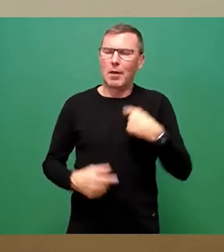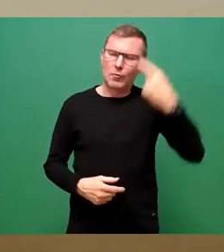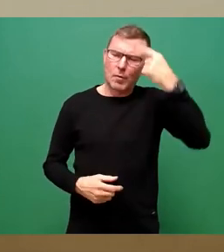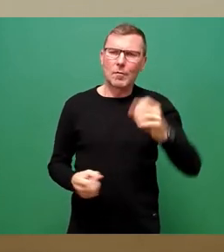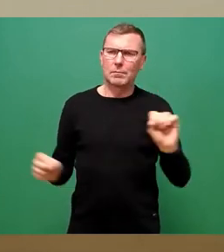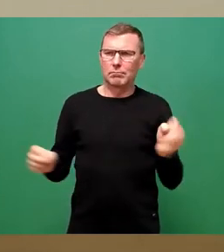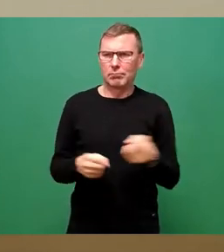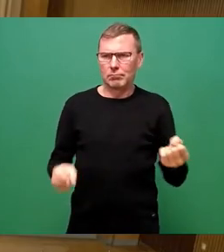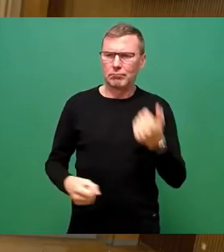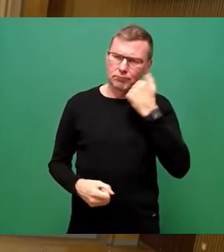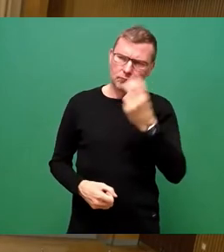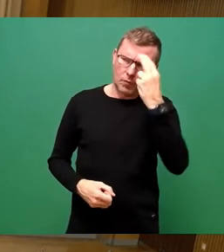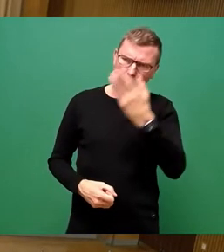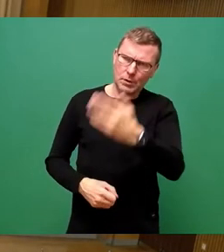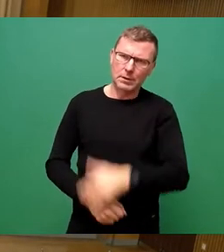Sie sicherlich Verständnis für.